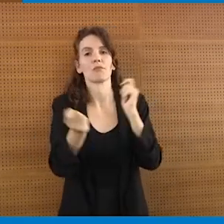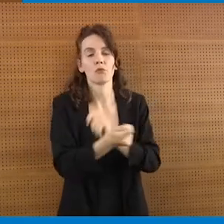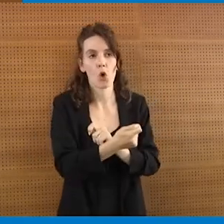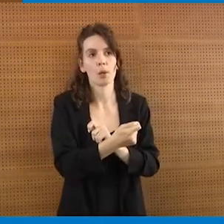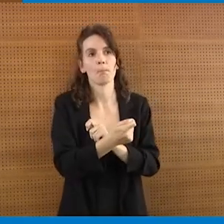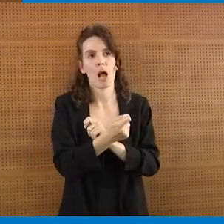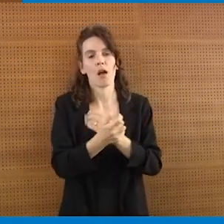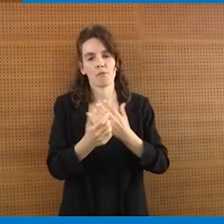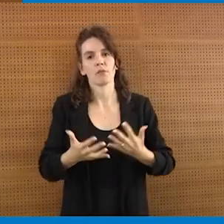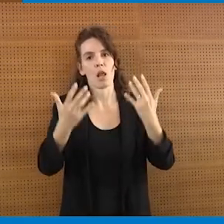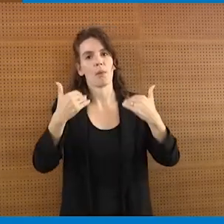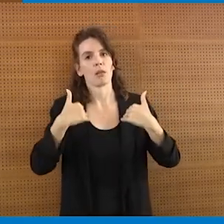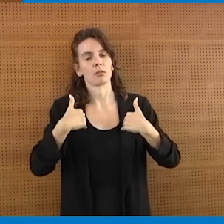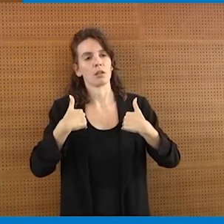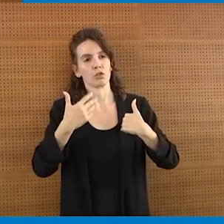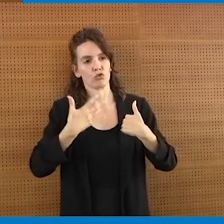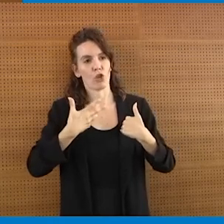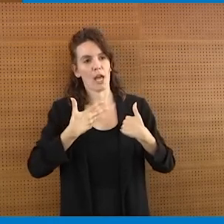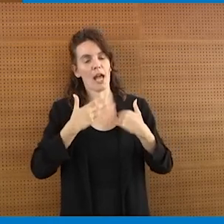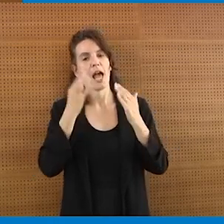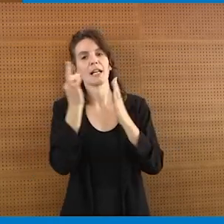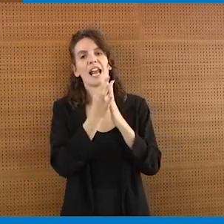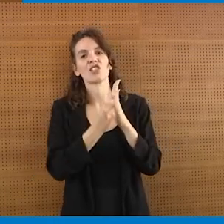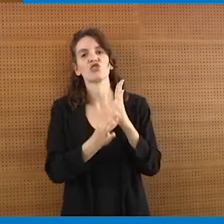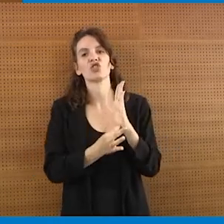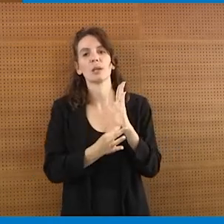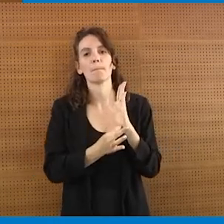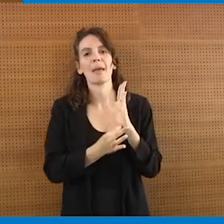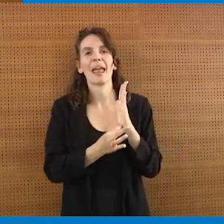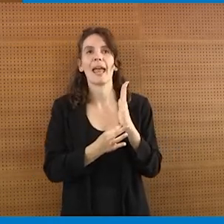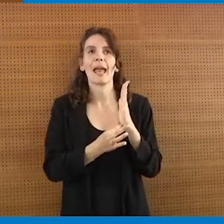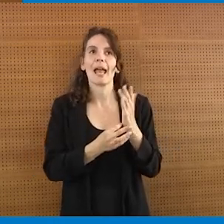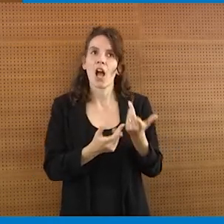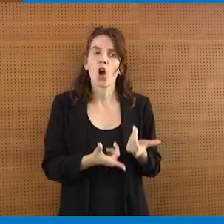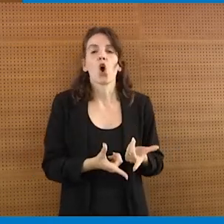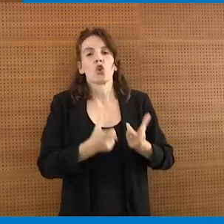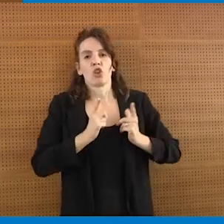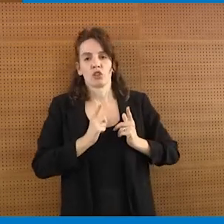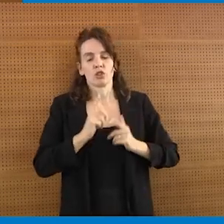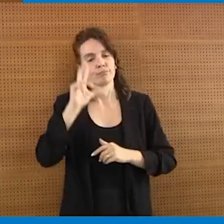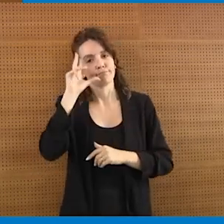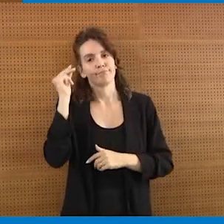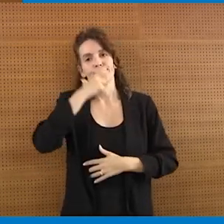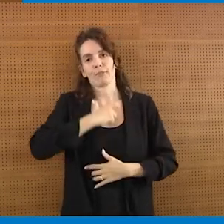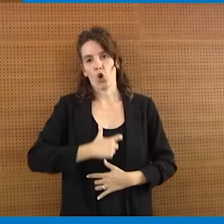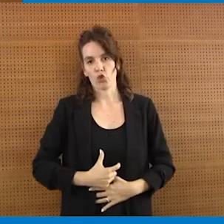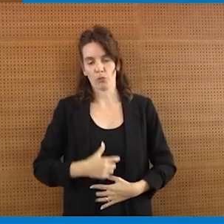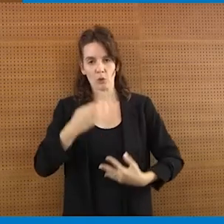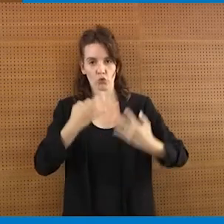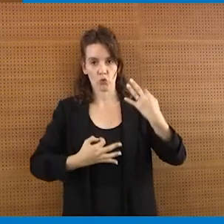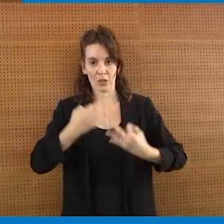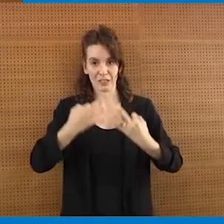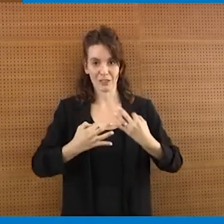passare da un regime concessorio finalmente a un regime di pieno riconoscimento appunto giuridico. Quella